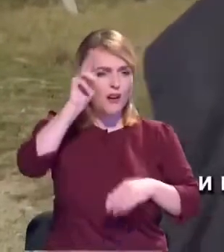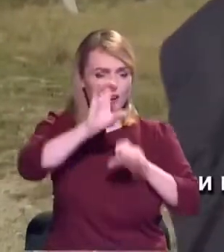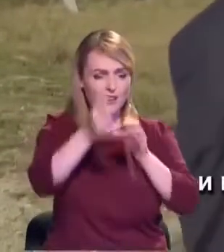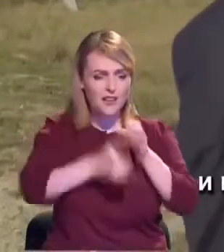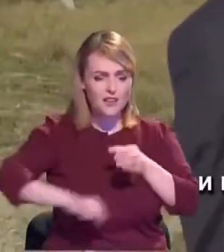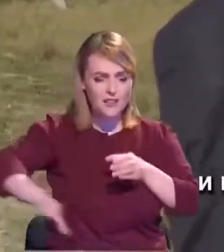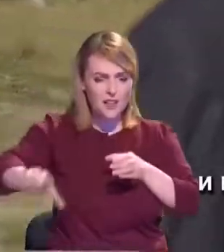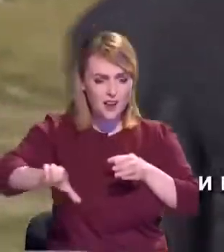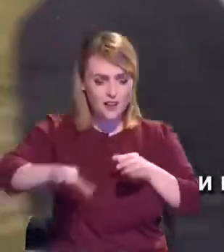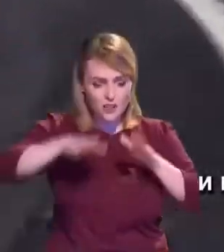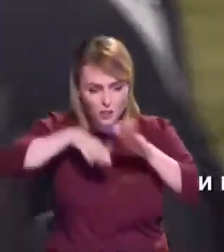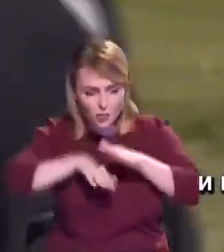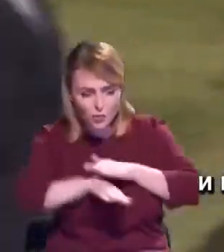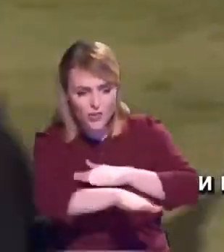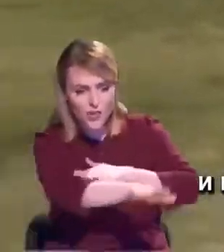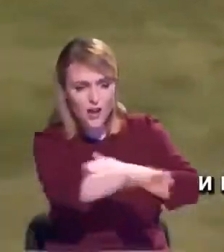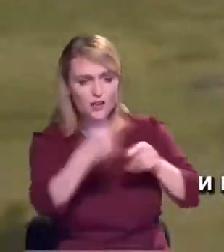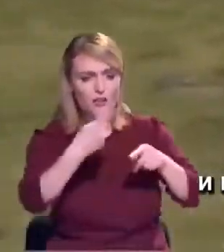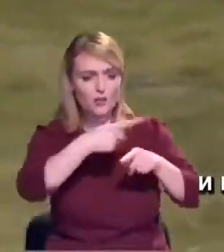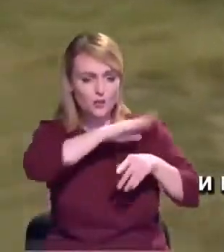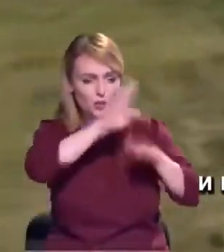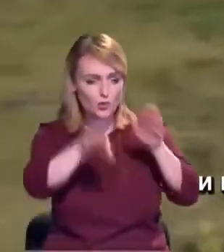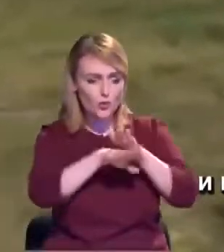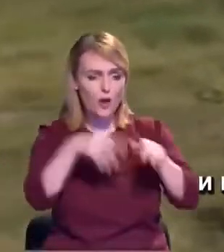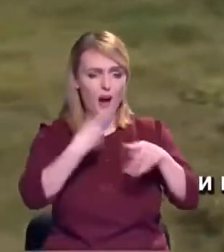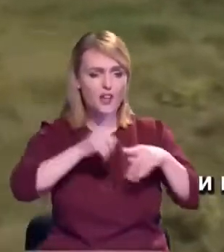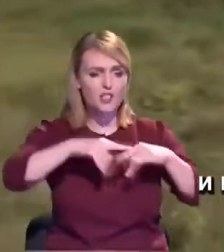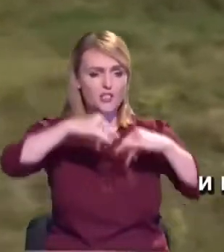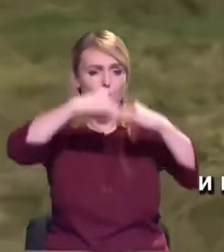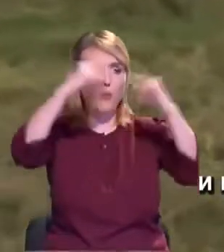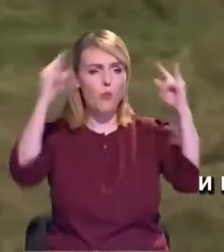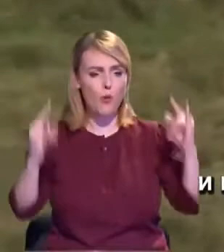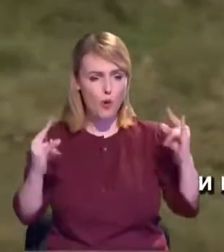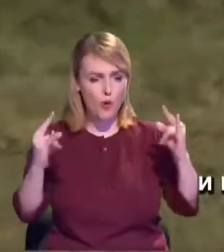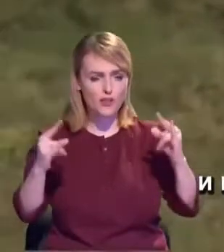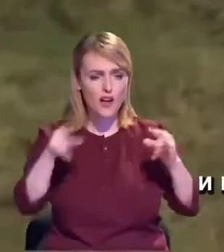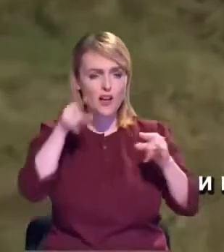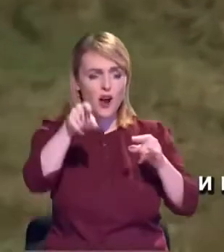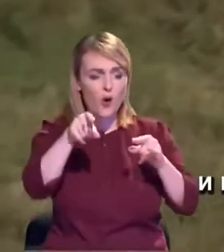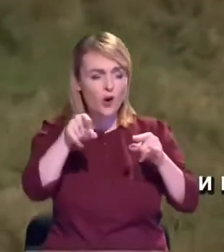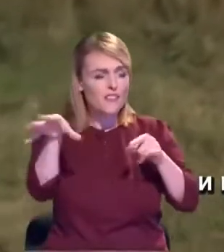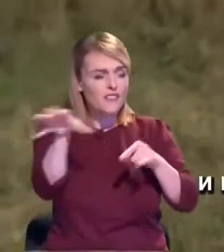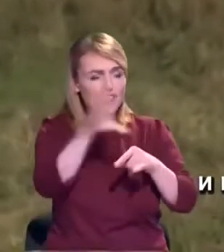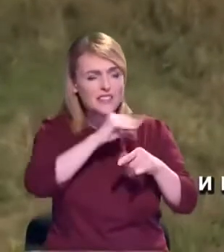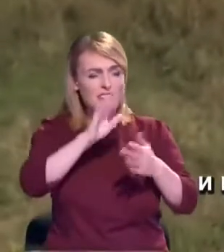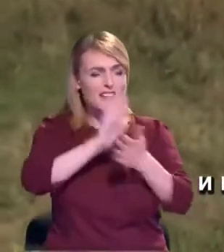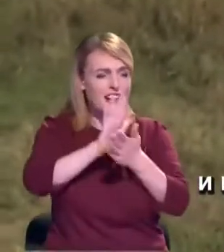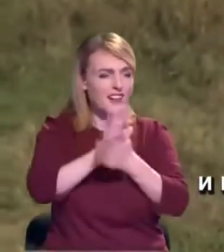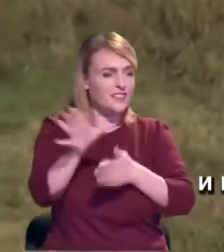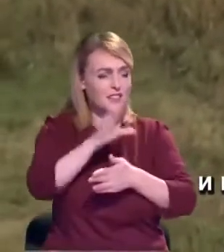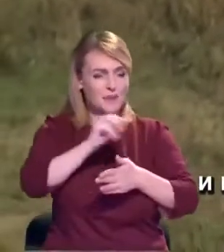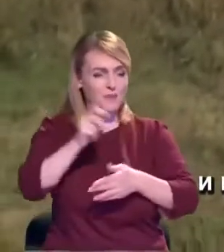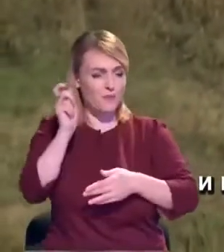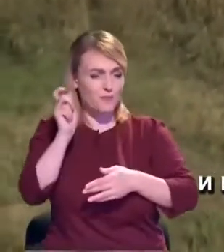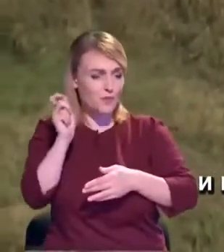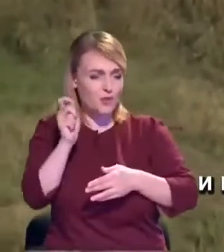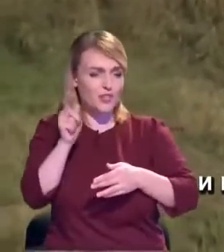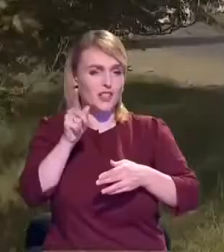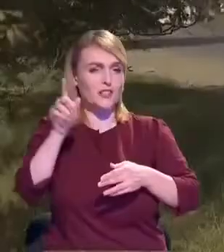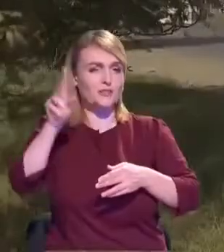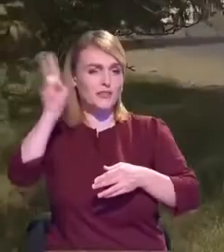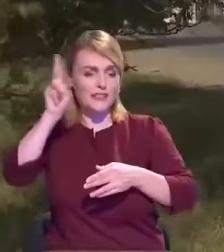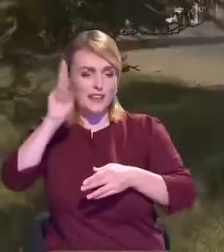scurgea sub acest podeț și se îmbiba tăt acest masiv cu scurgenii de la aceste blocuri.